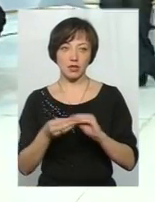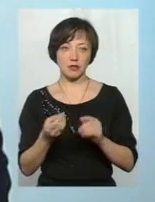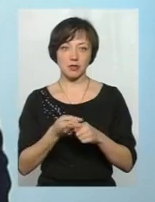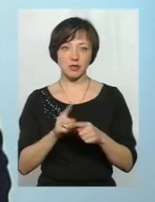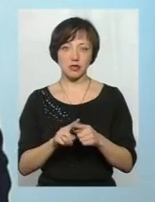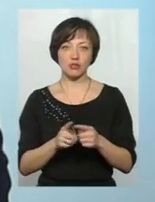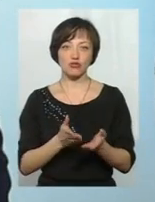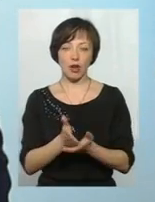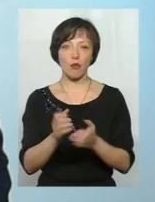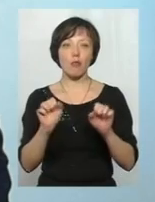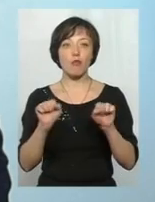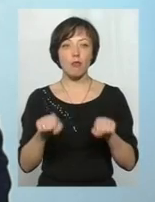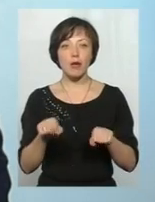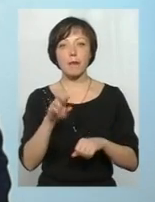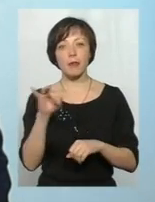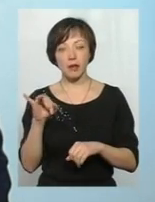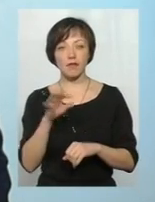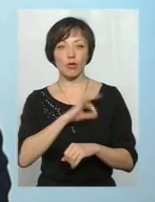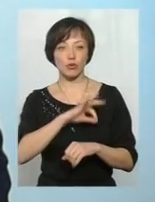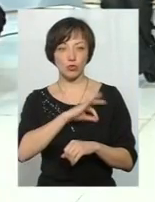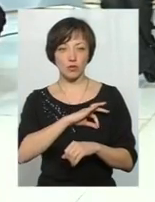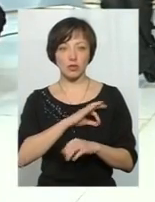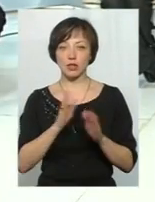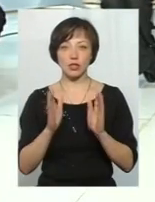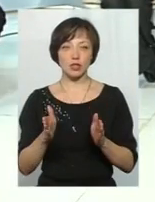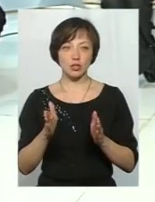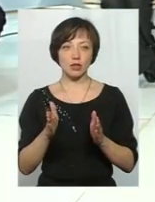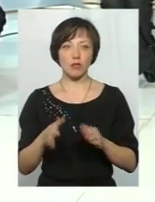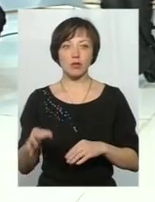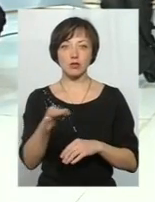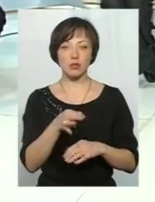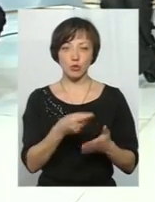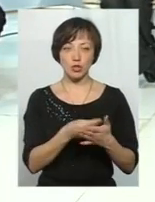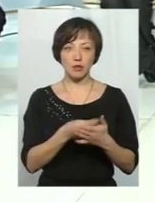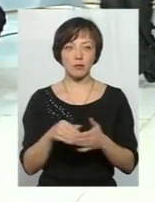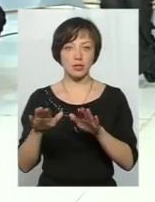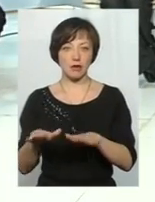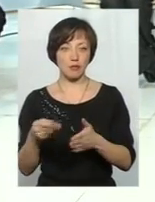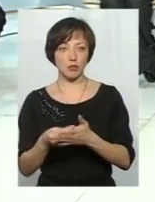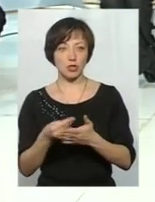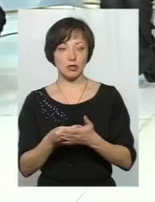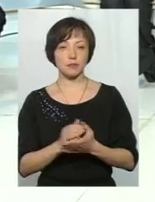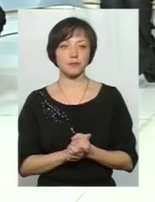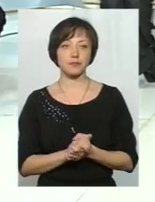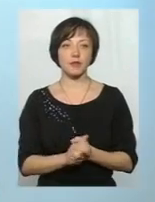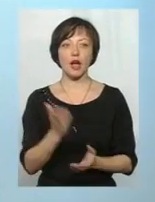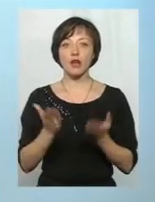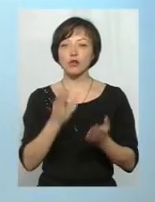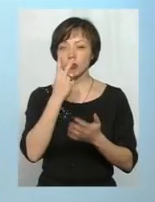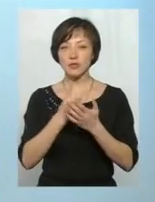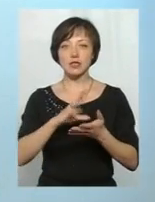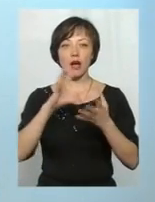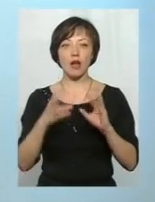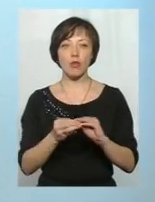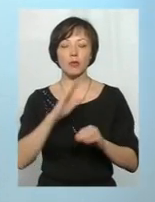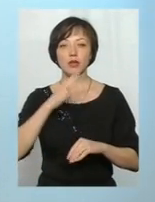це той шлях, який міг би використовуватися не лише обласним бюджетом, а й місцевими бюджетами. А якщо поглянути загалом